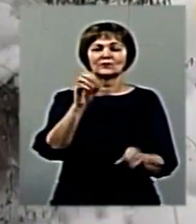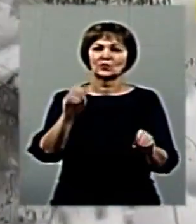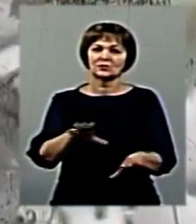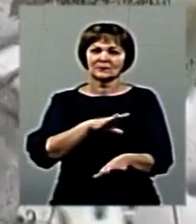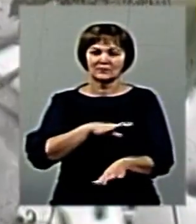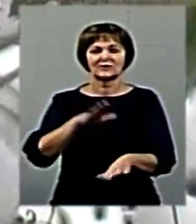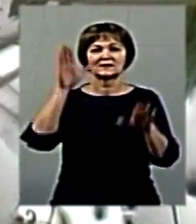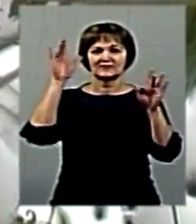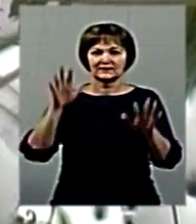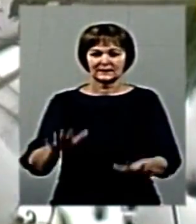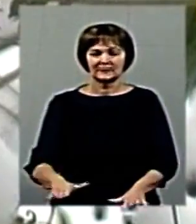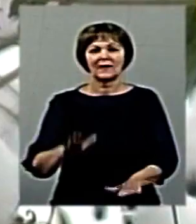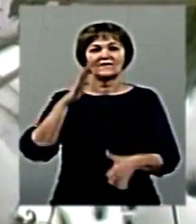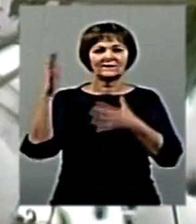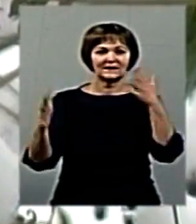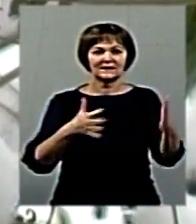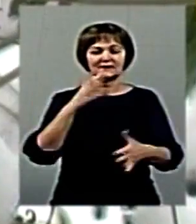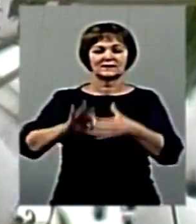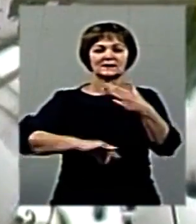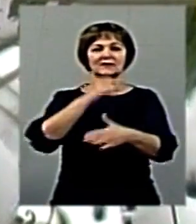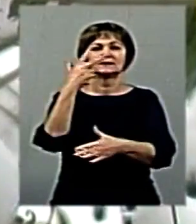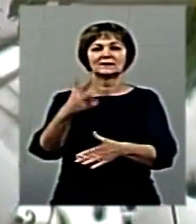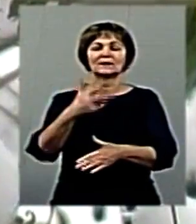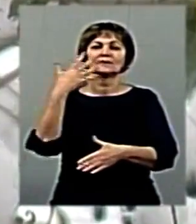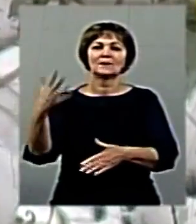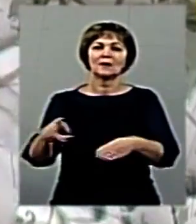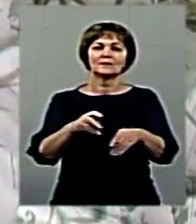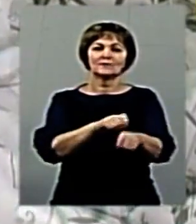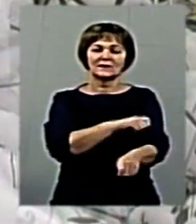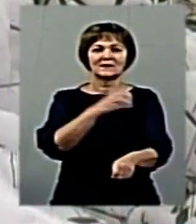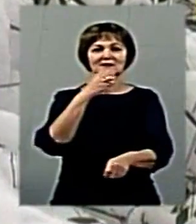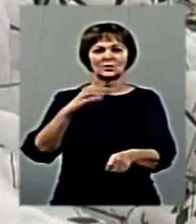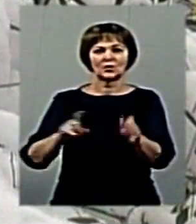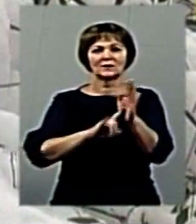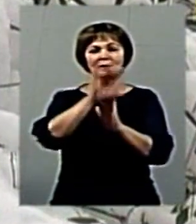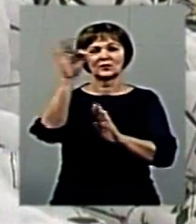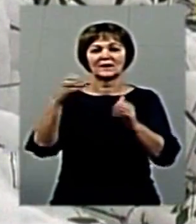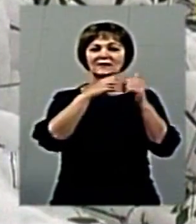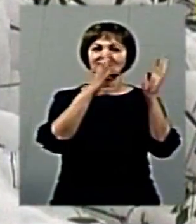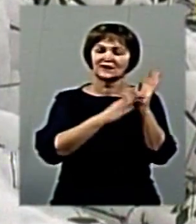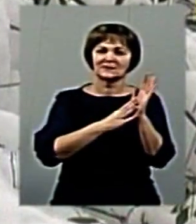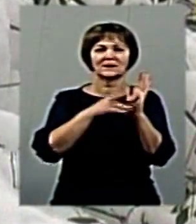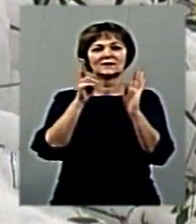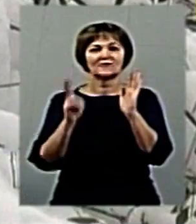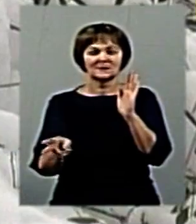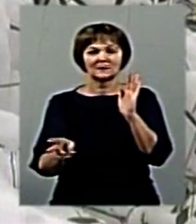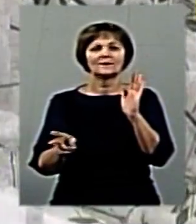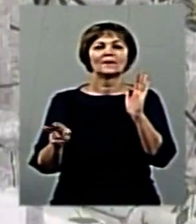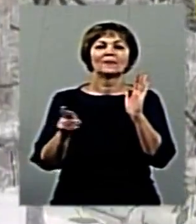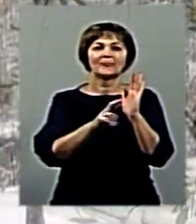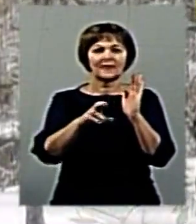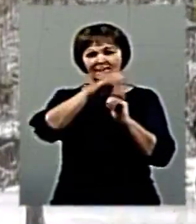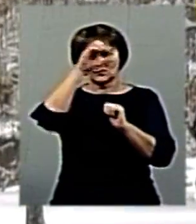можливі опади у вигляді снігу. Вітер західний 3-5 метрів на секунду. Температура повітря 19 та 20 січня.